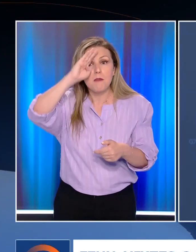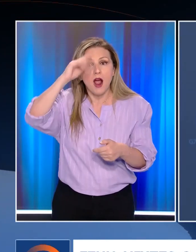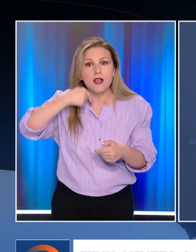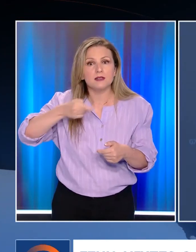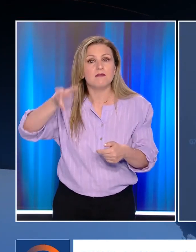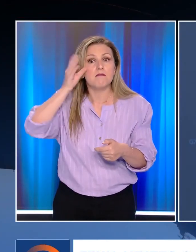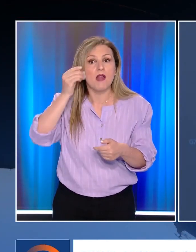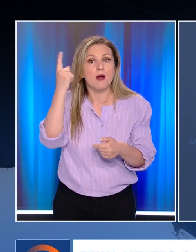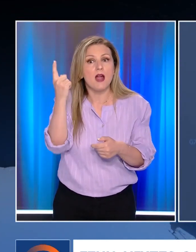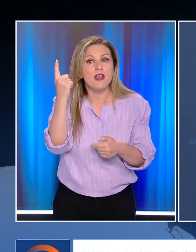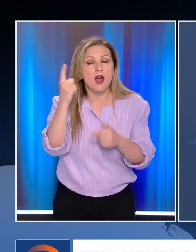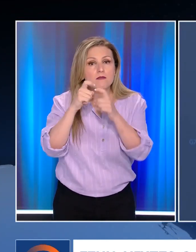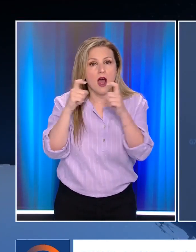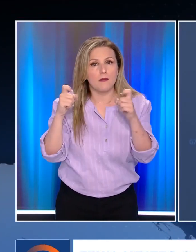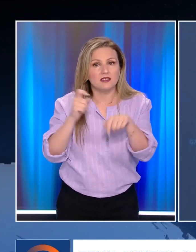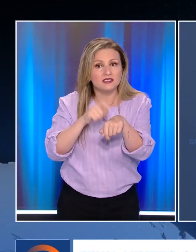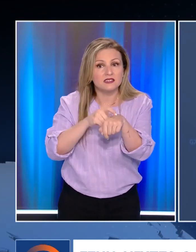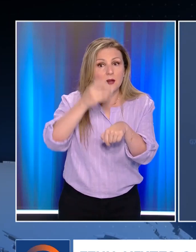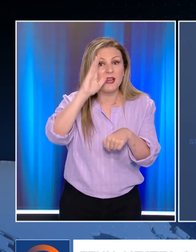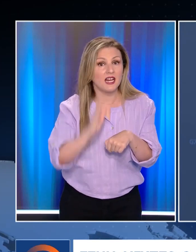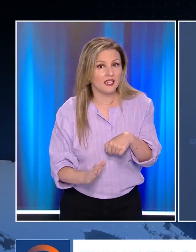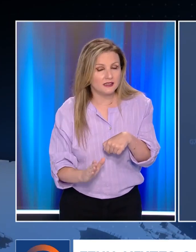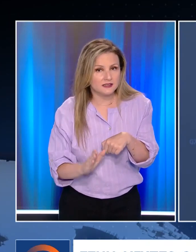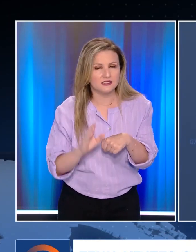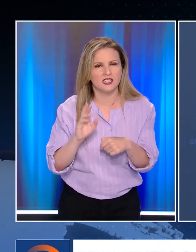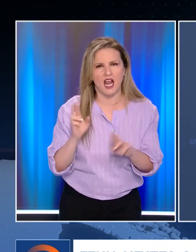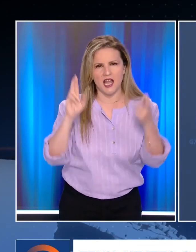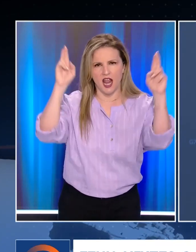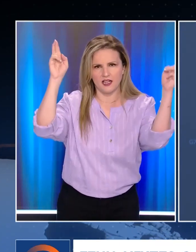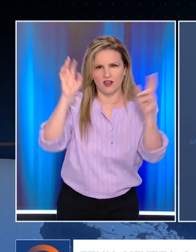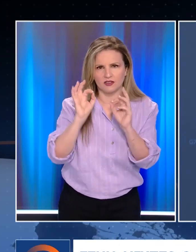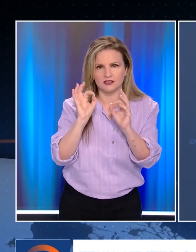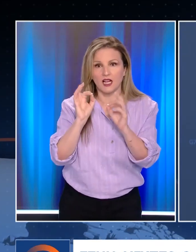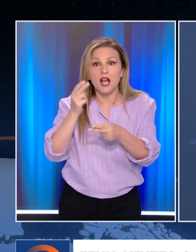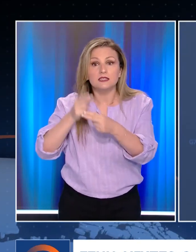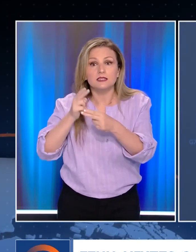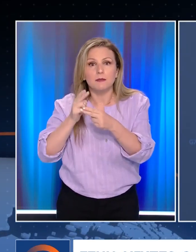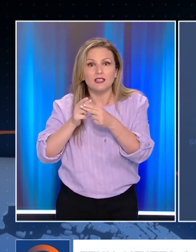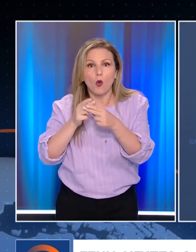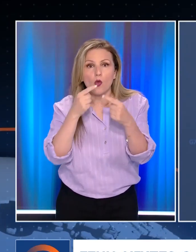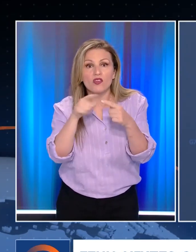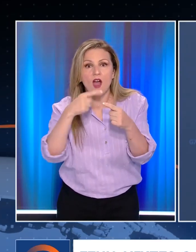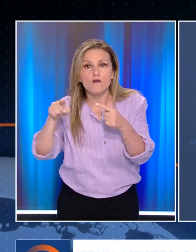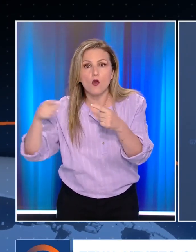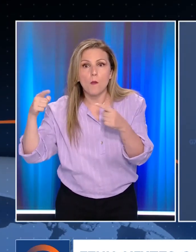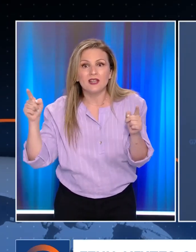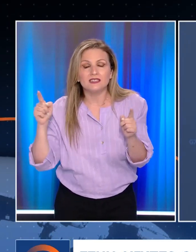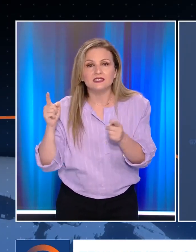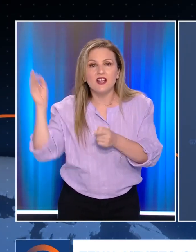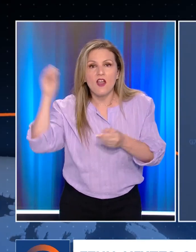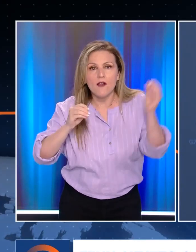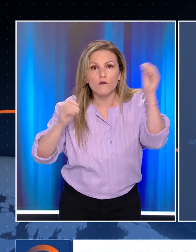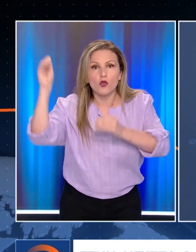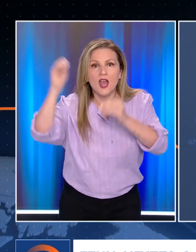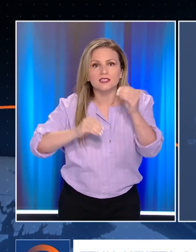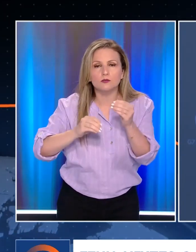όλοι μπορούν γίνουν από την ακτήρη κρίση ότι είναι σημαντικό να διαφορεθούν να και